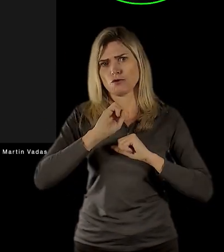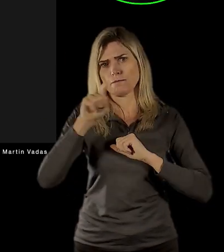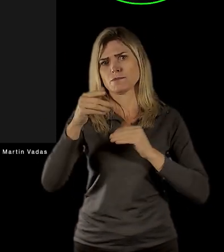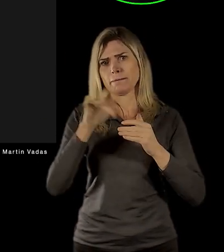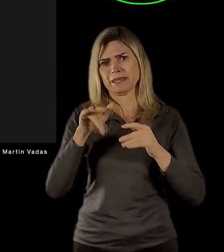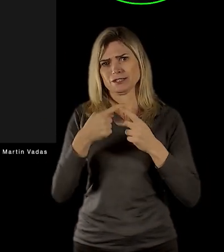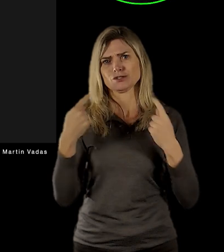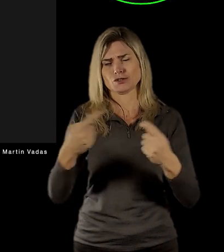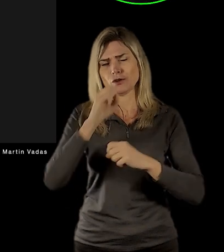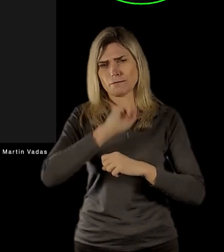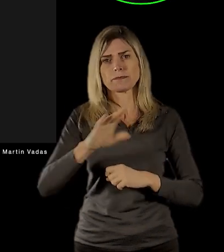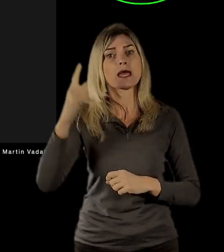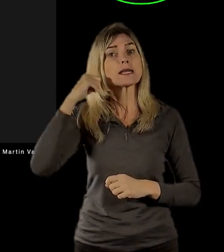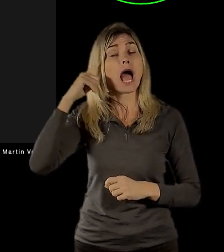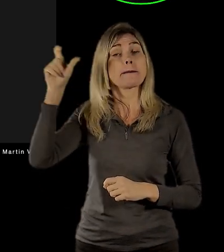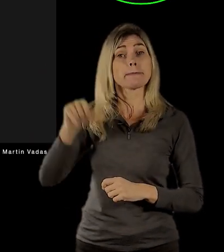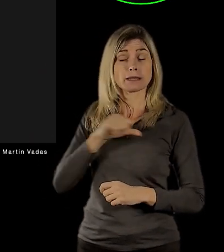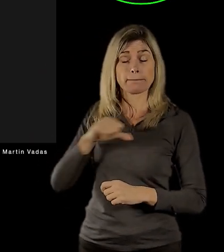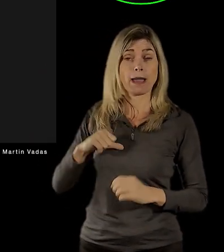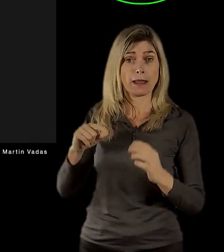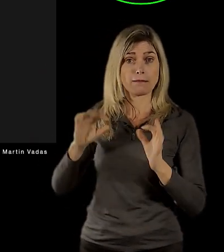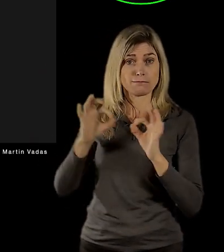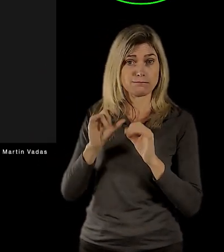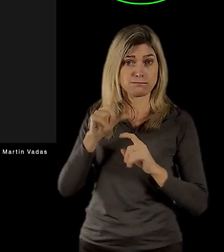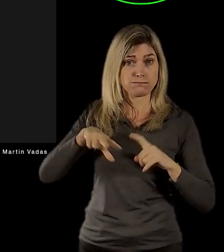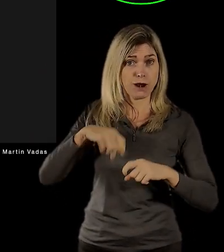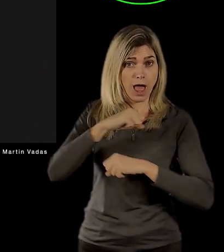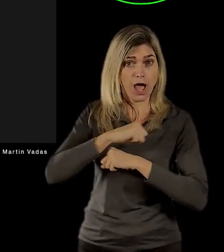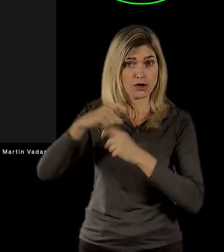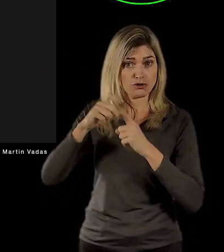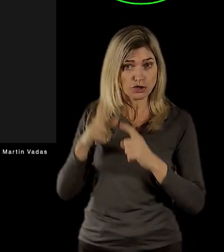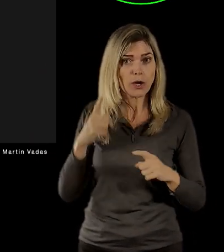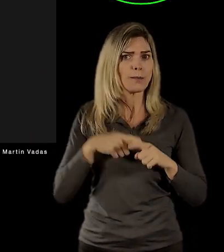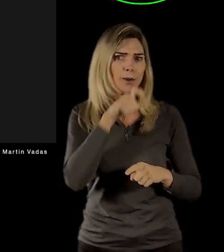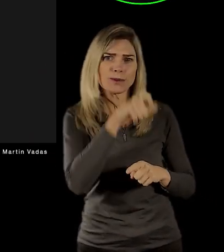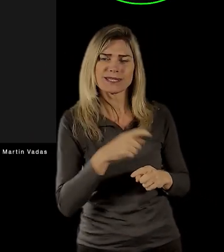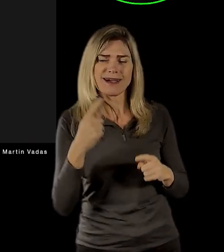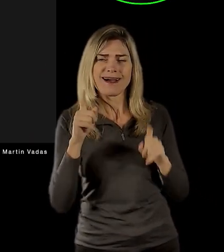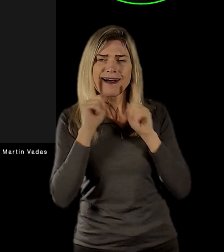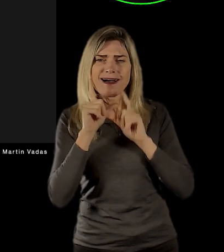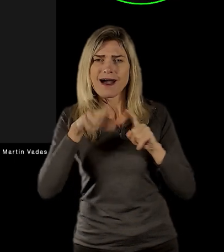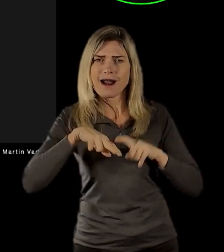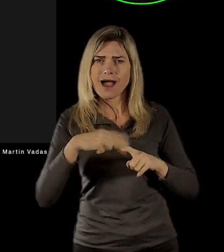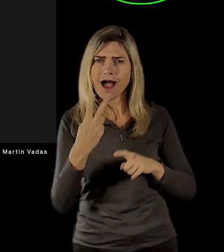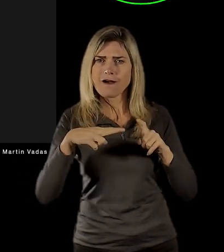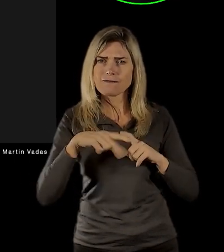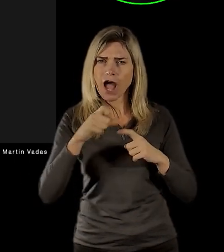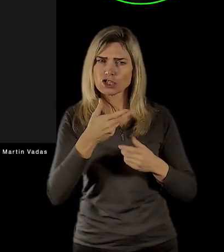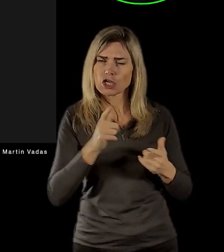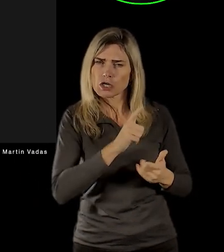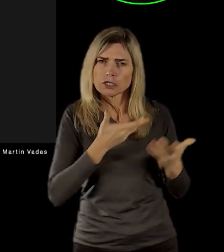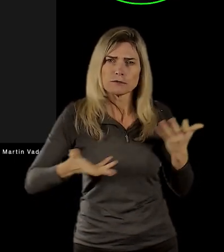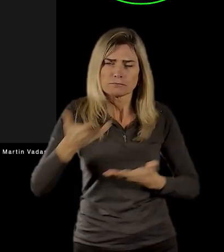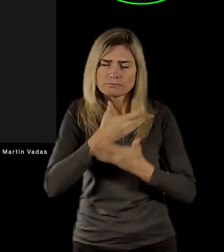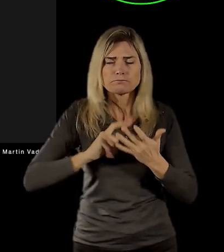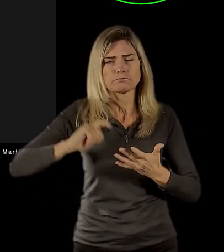Petr Blažek a tady s Petrem Hlaváčkem se snažíme udělat nějaké libreto,